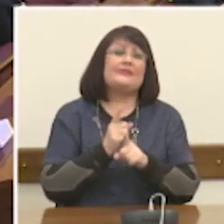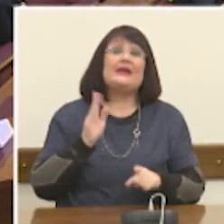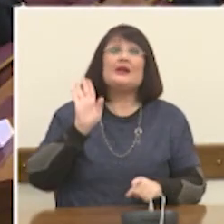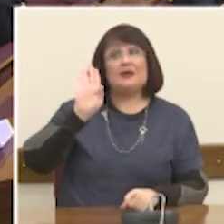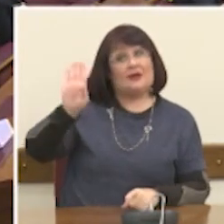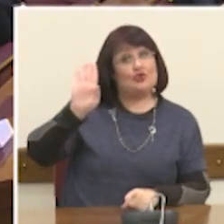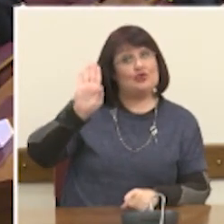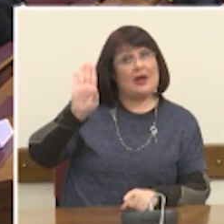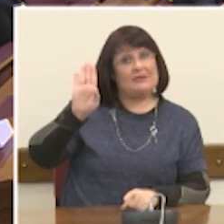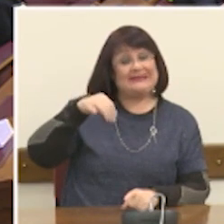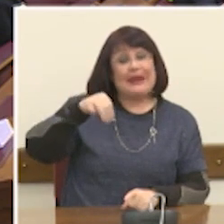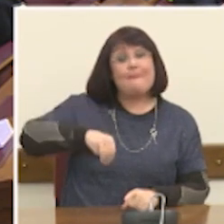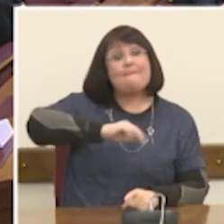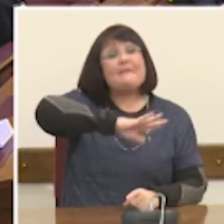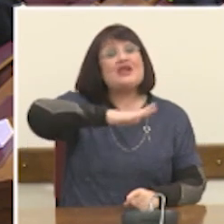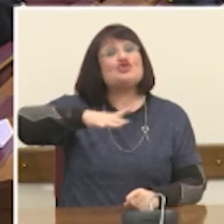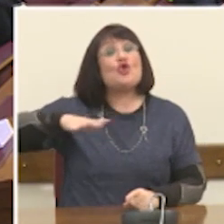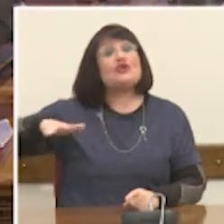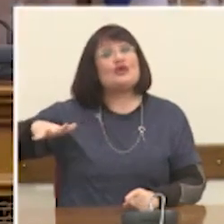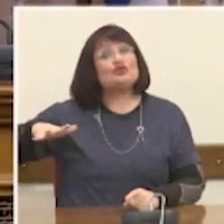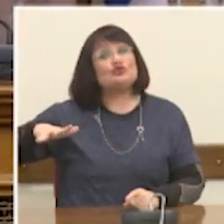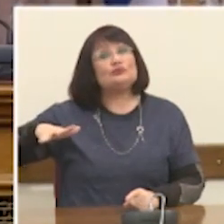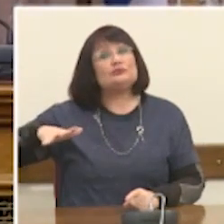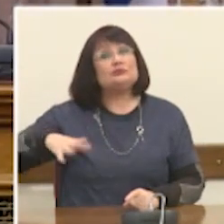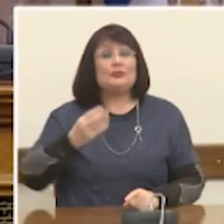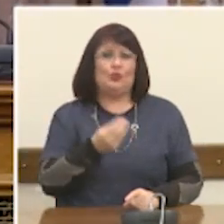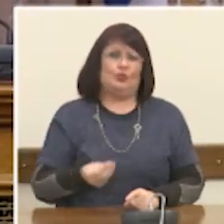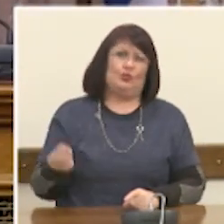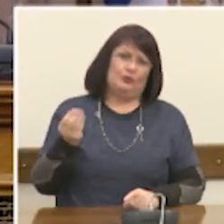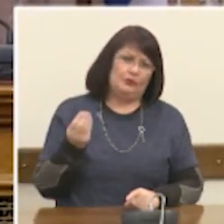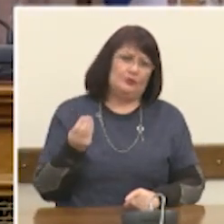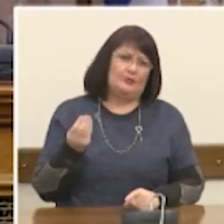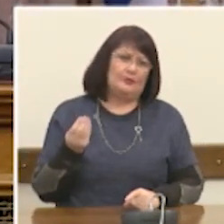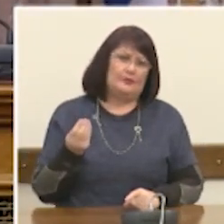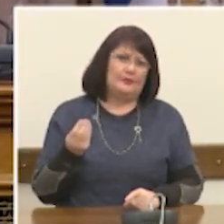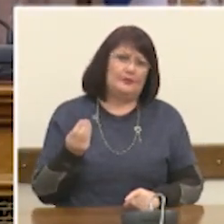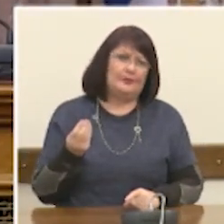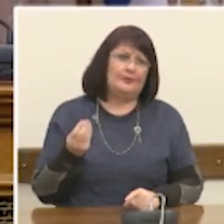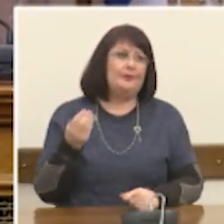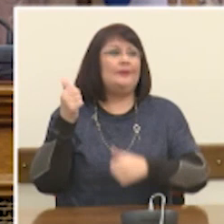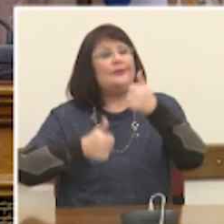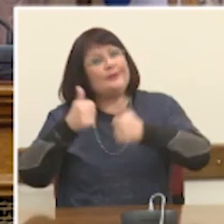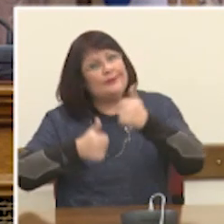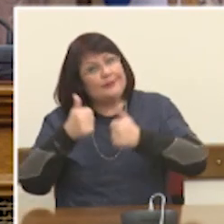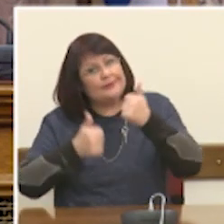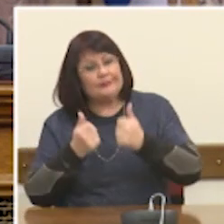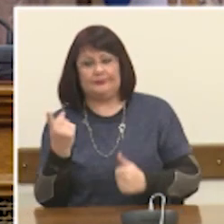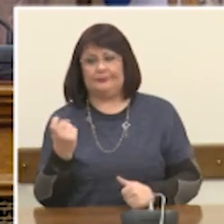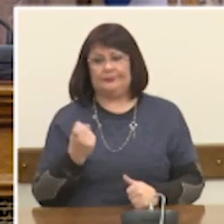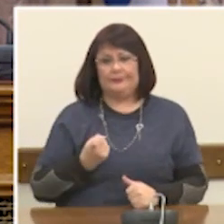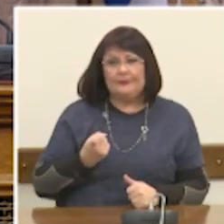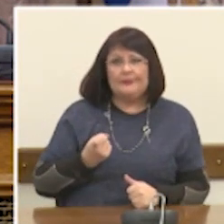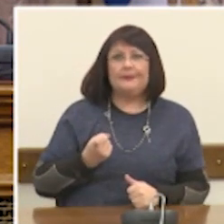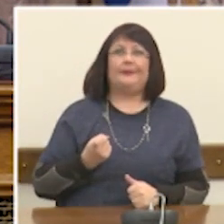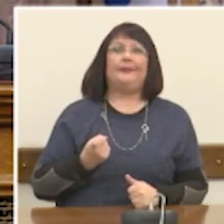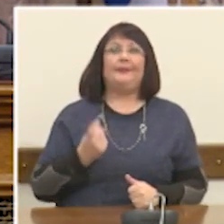τη Μεσόγειο, η οποία ολοένα και περισσότερο, γίνεται πεδίο ανταγωνισμών, προκλήσεων, αλλά και μεγάλων